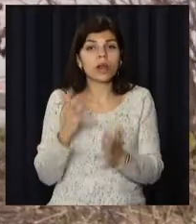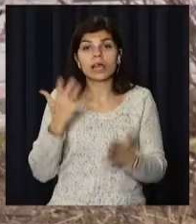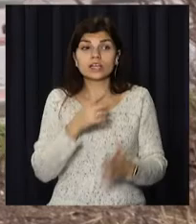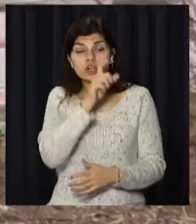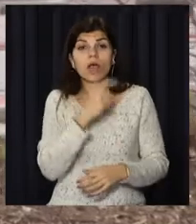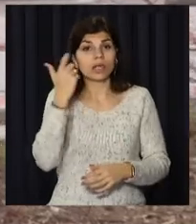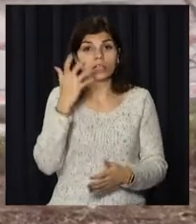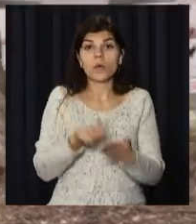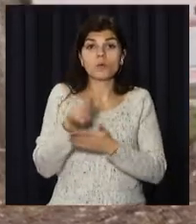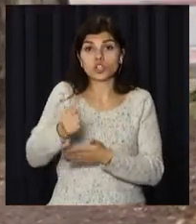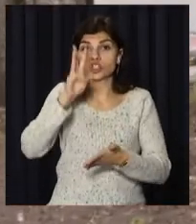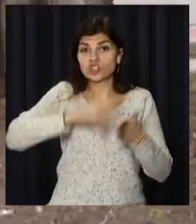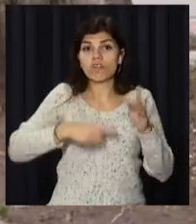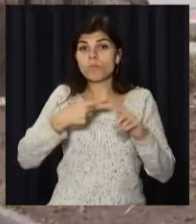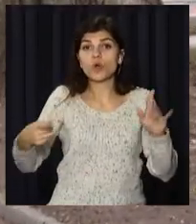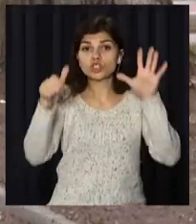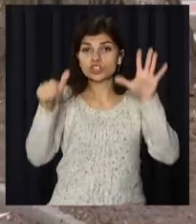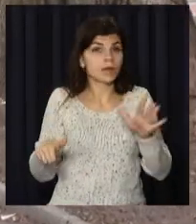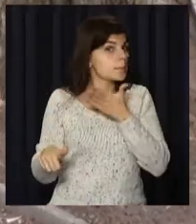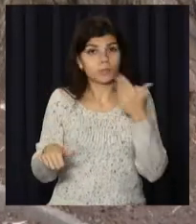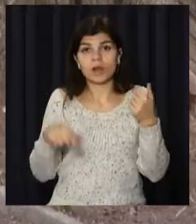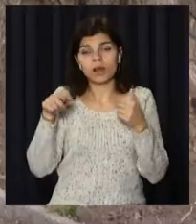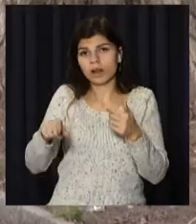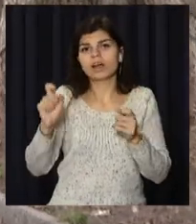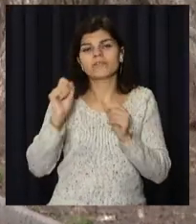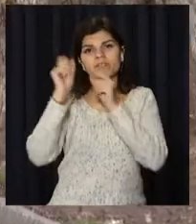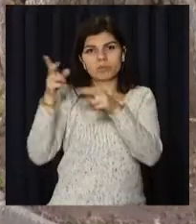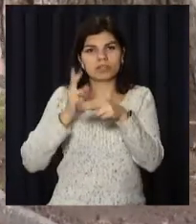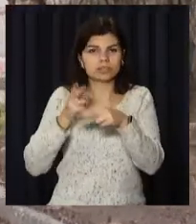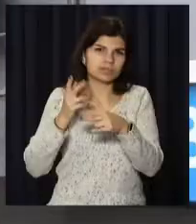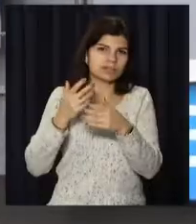власники не сплатять штрафи протягом півроку, об'єкти утилізують.